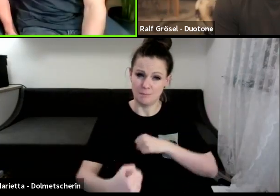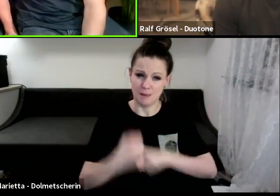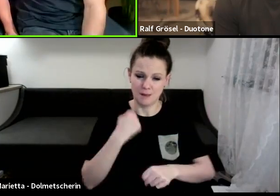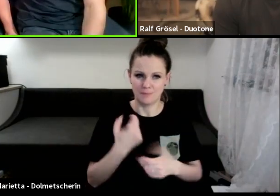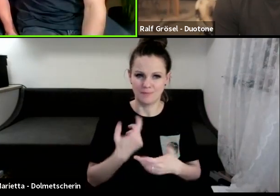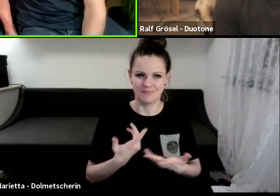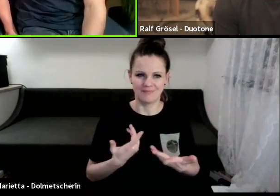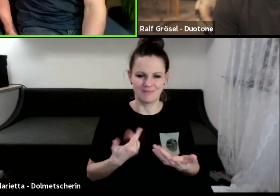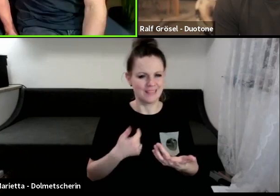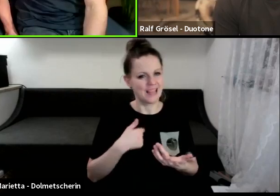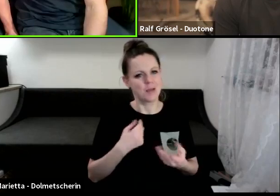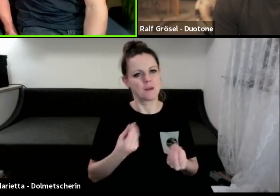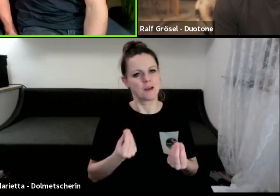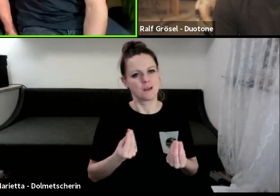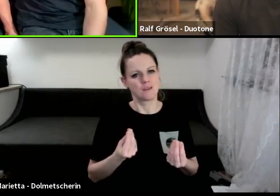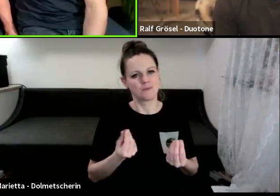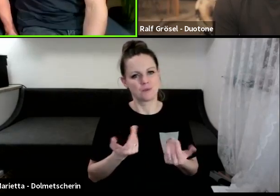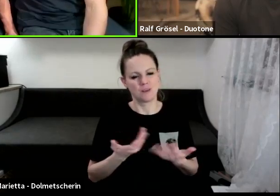Kite so